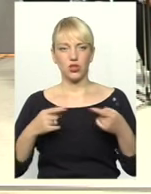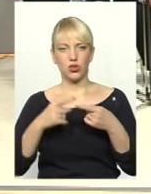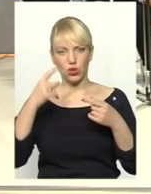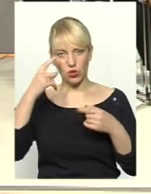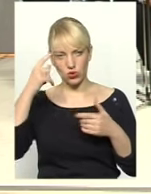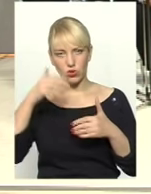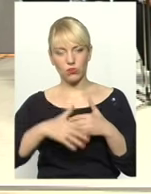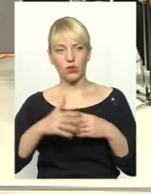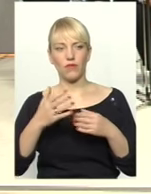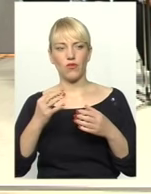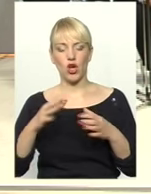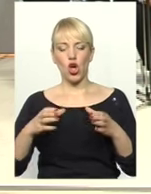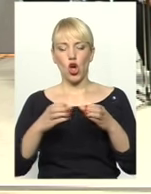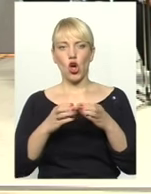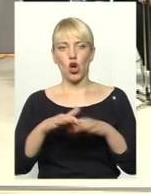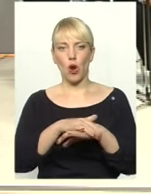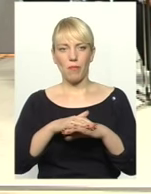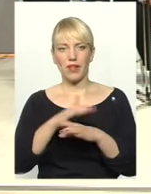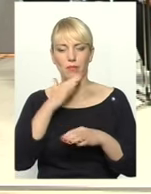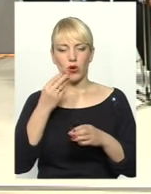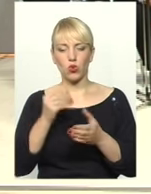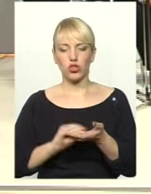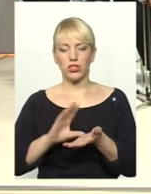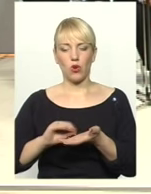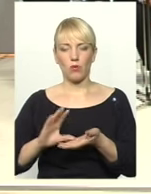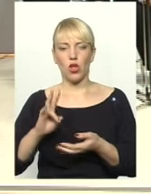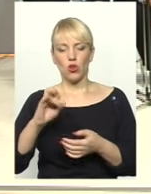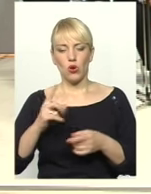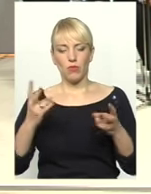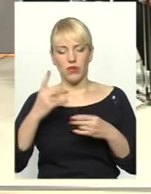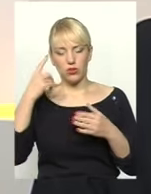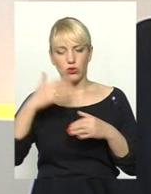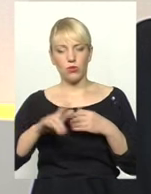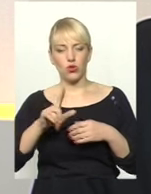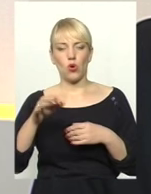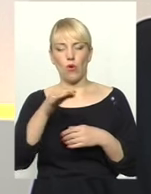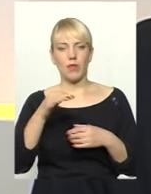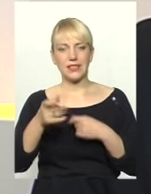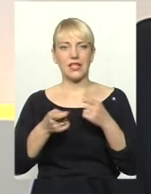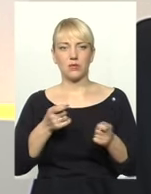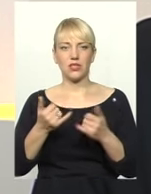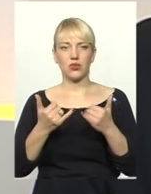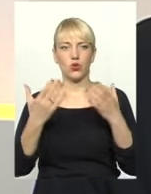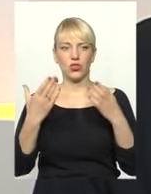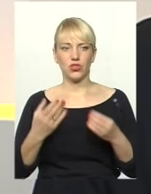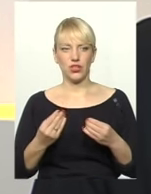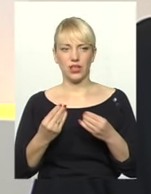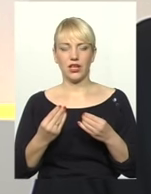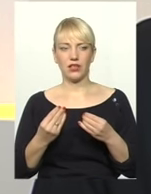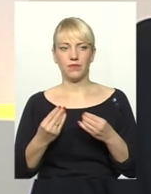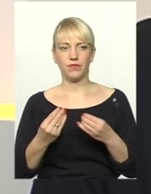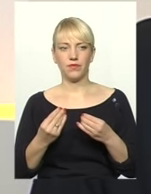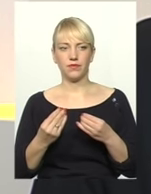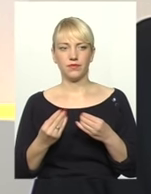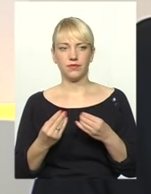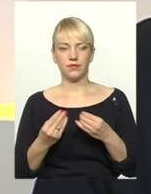накопилося коштів. Але ми всі розумієте, що виконавча майстерність і обласна адміністрація, напевно, на сьогоднішній день ми можемо